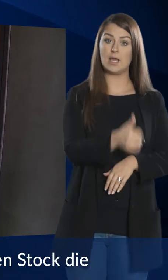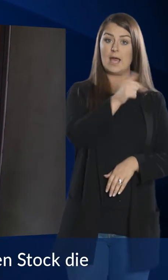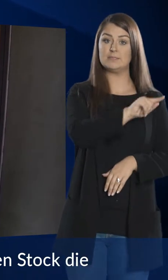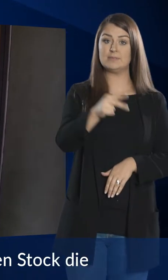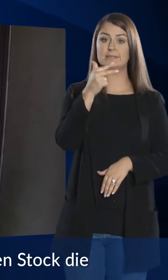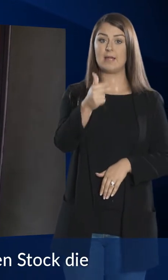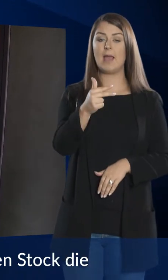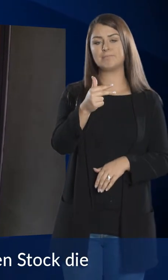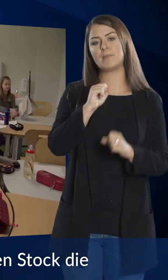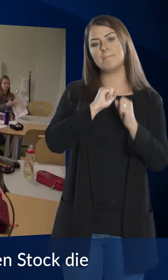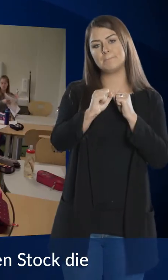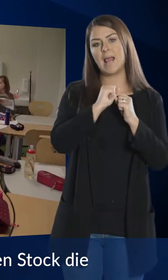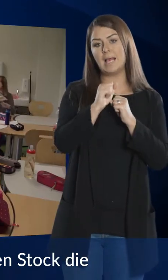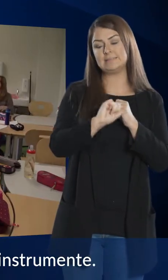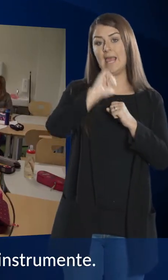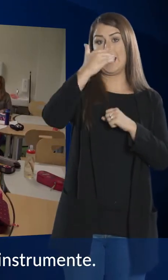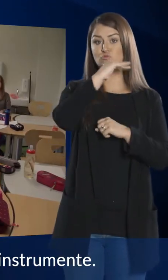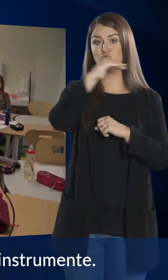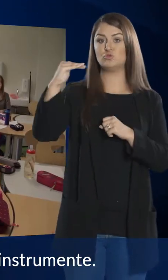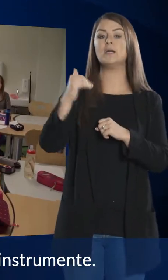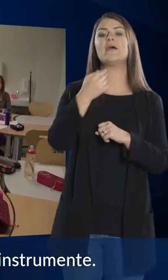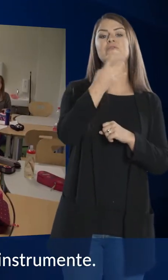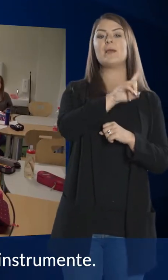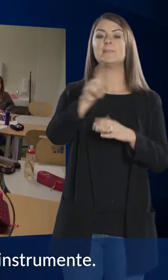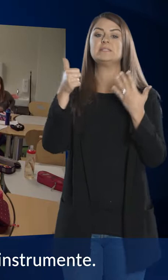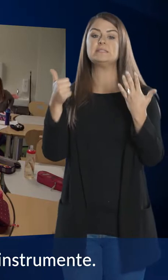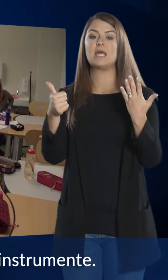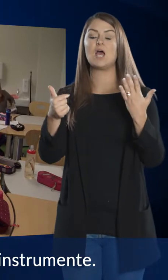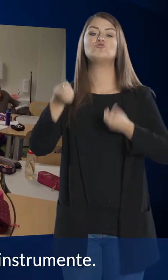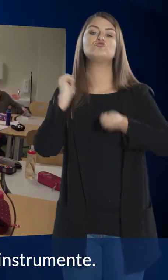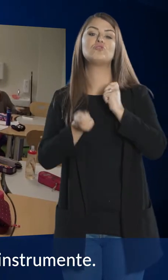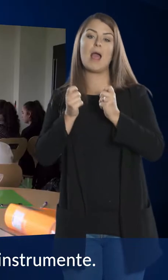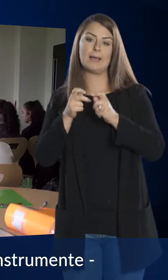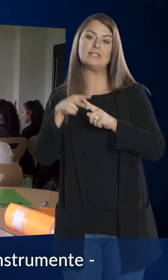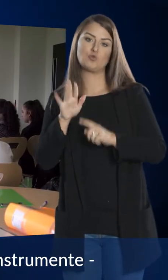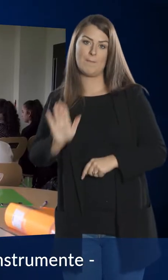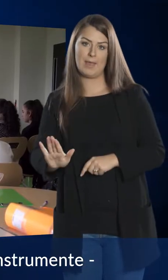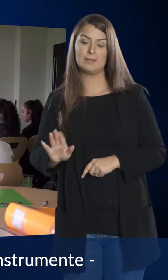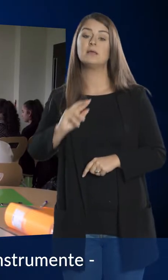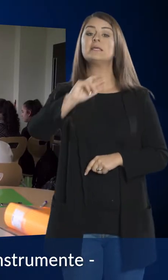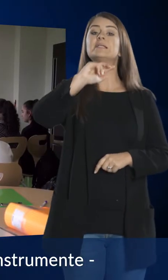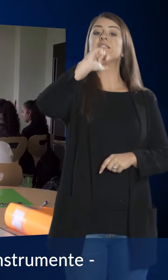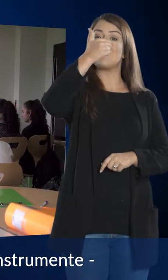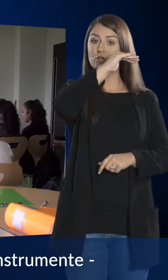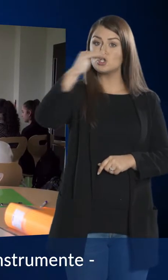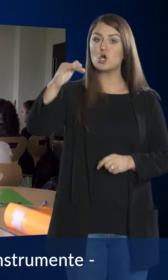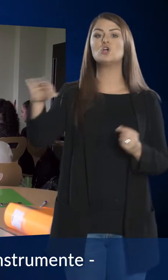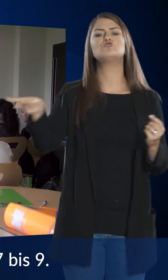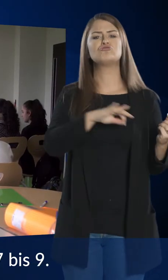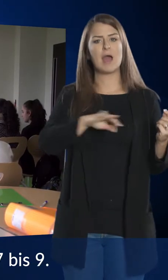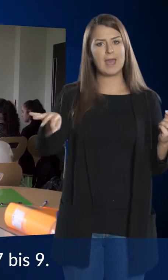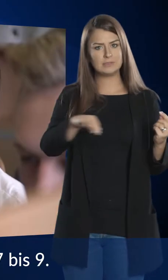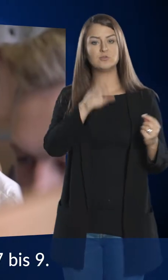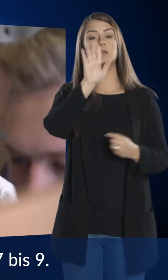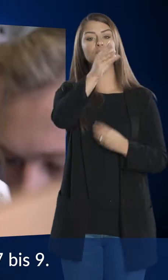die Blasinstrumente. Im ersten Stock die Jahrgänge 4 bis 6, die Schlaginstrumente. Im zweiten Stock die Streichinstrumente,